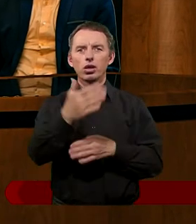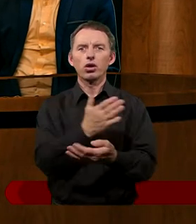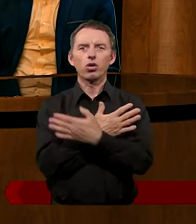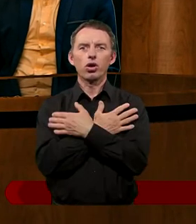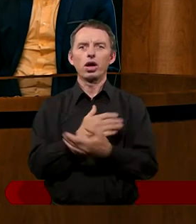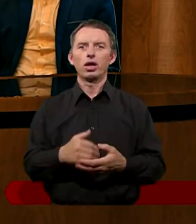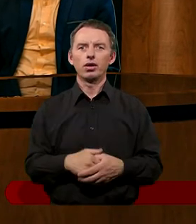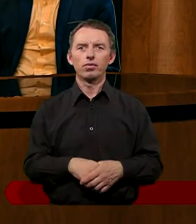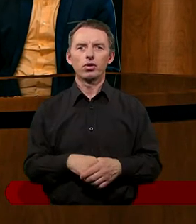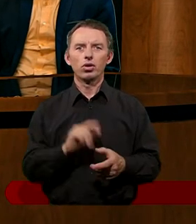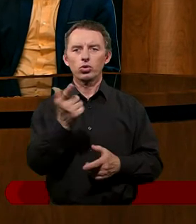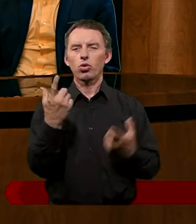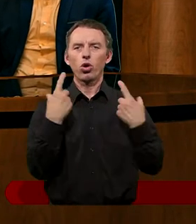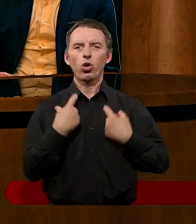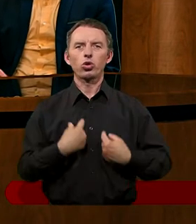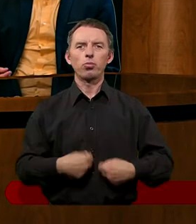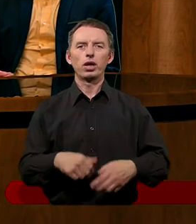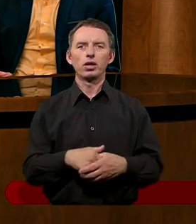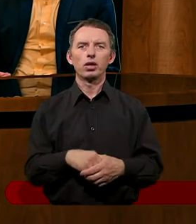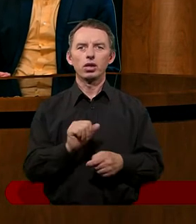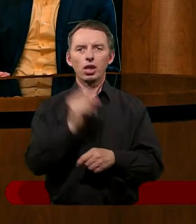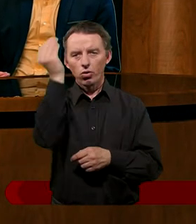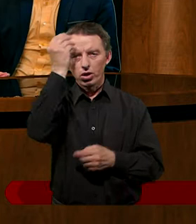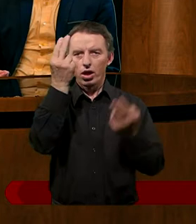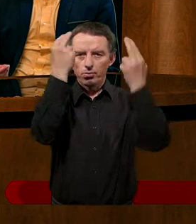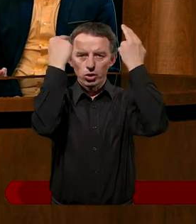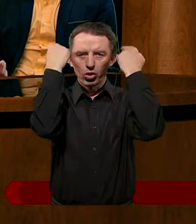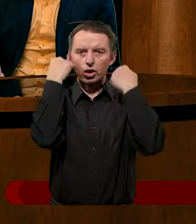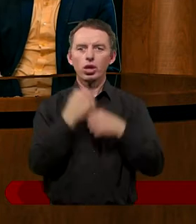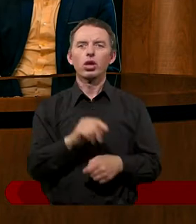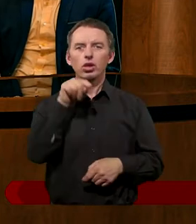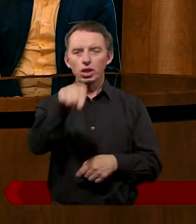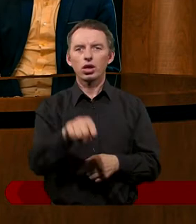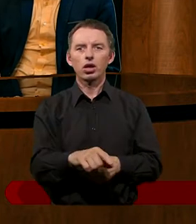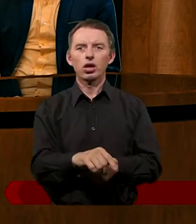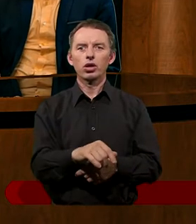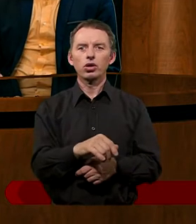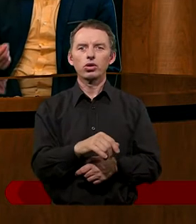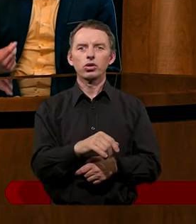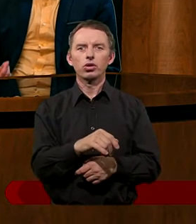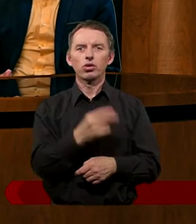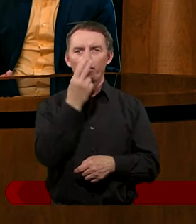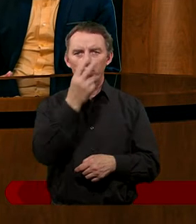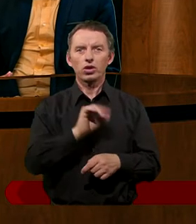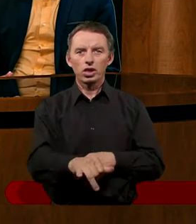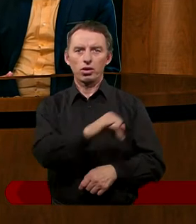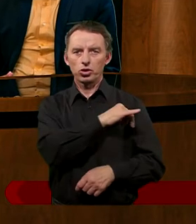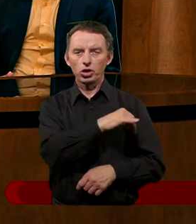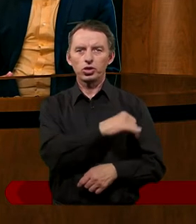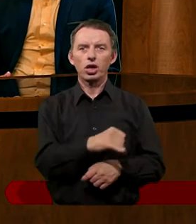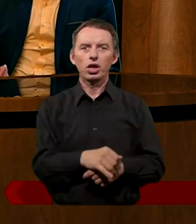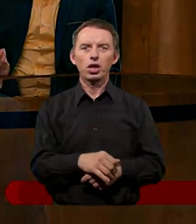drugą osobę. Mając tą pokorę, patrząc, że ten człowiek jest grzeszny, ja też jestem grzeszny,